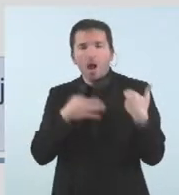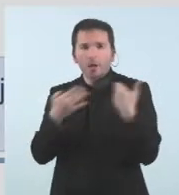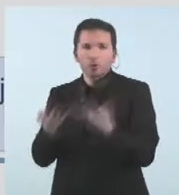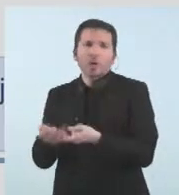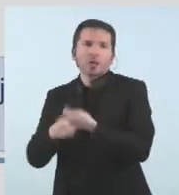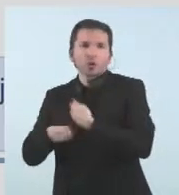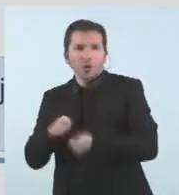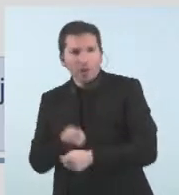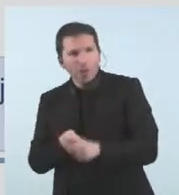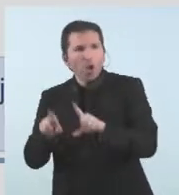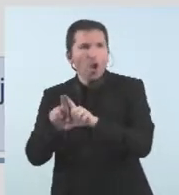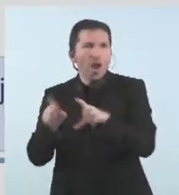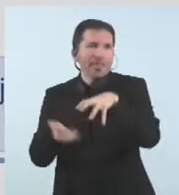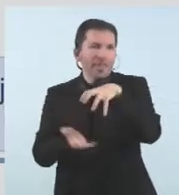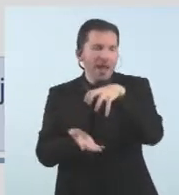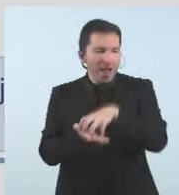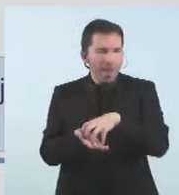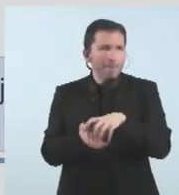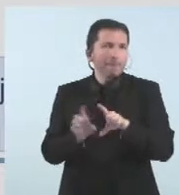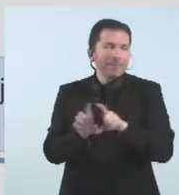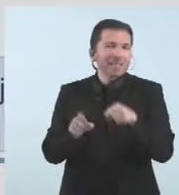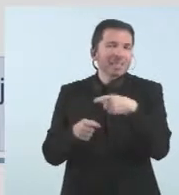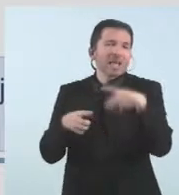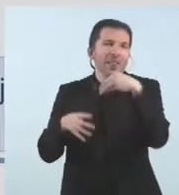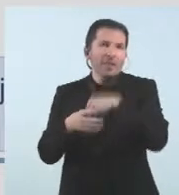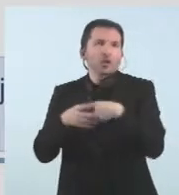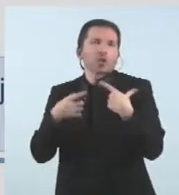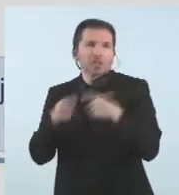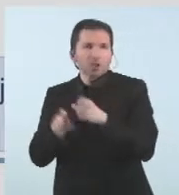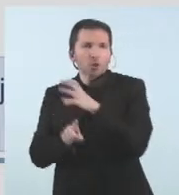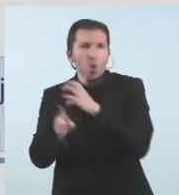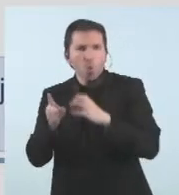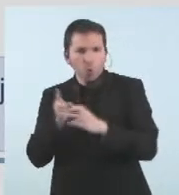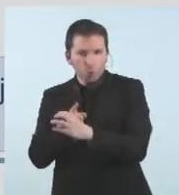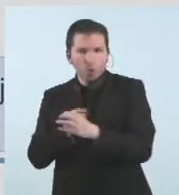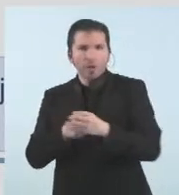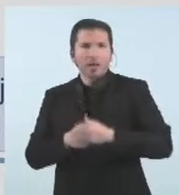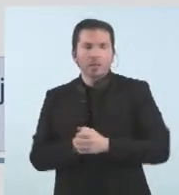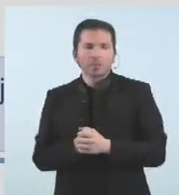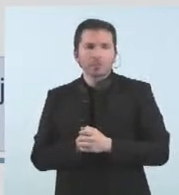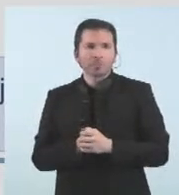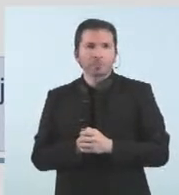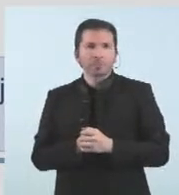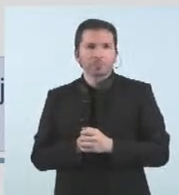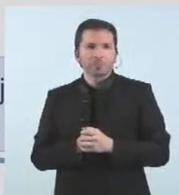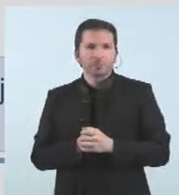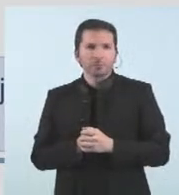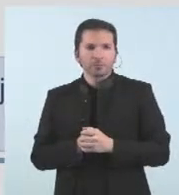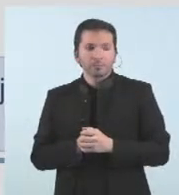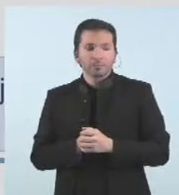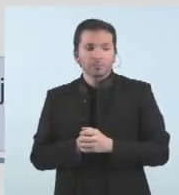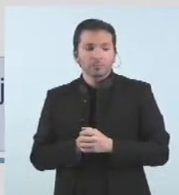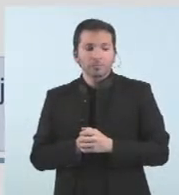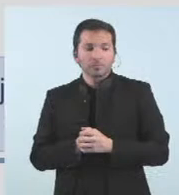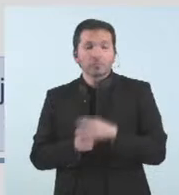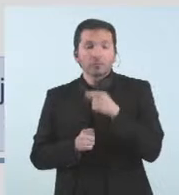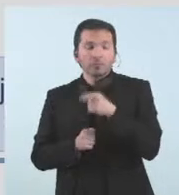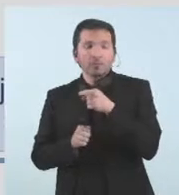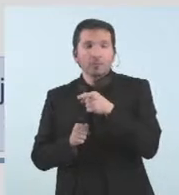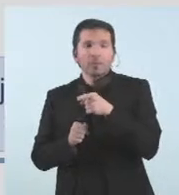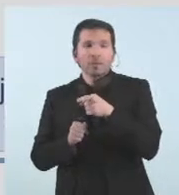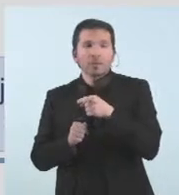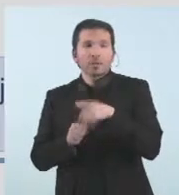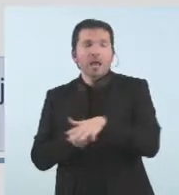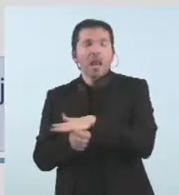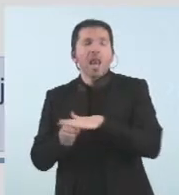empreses del sector cultural que duen a terme els projectes i les activitats en aquests 6 àmbits són l'àmbit de les activitats